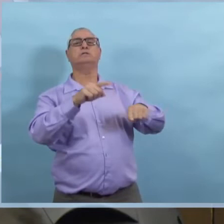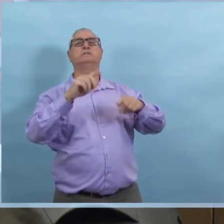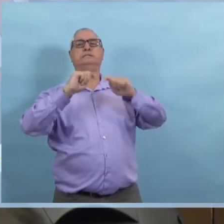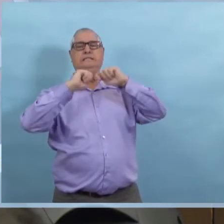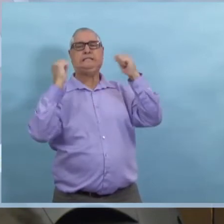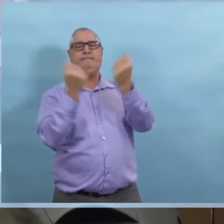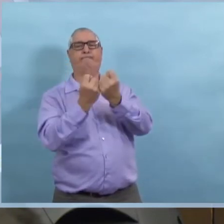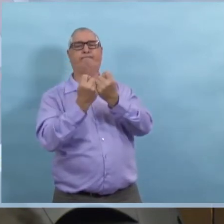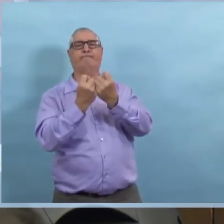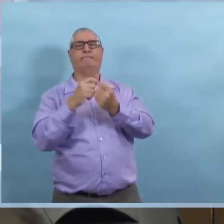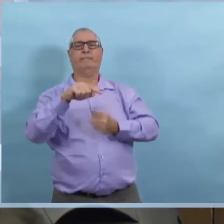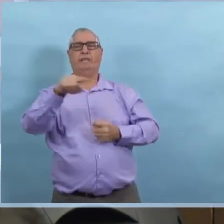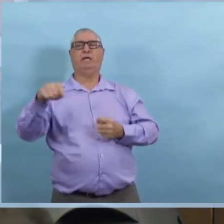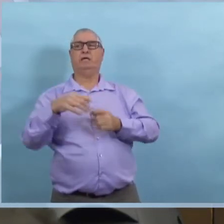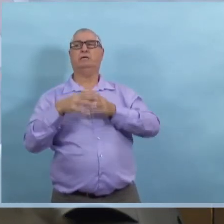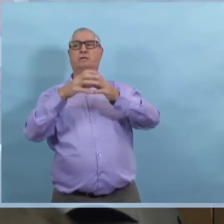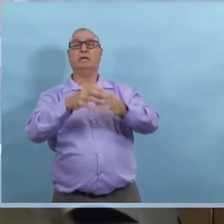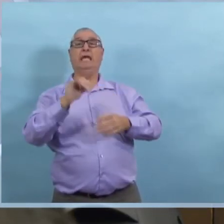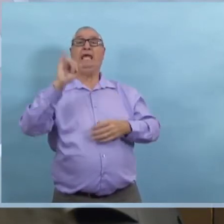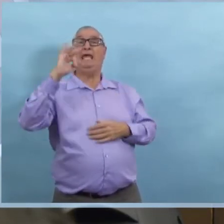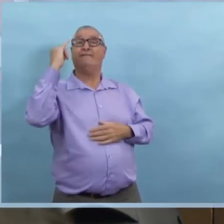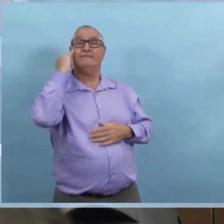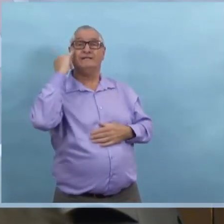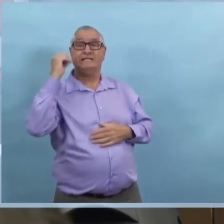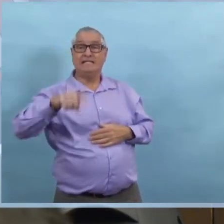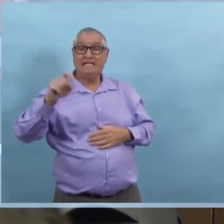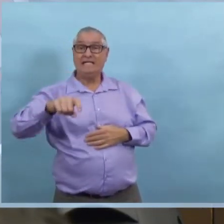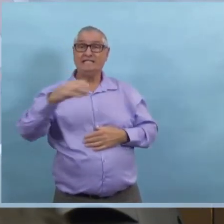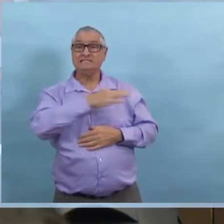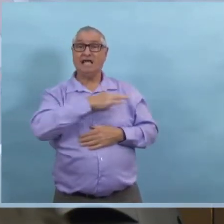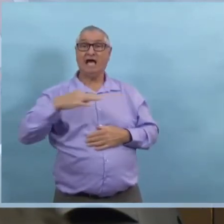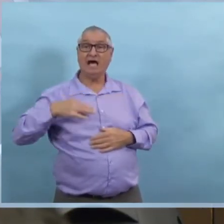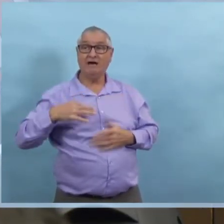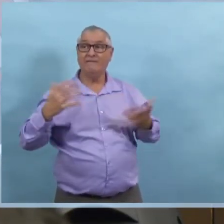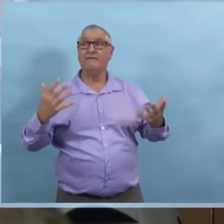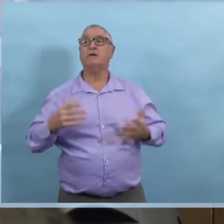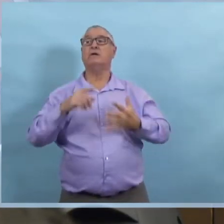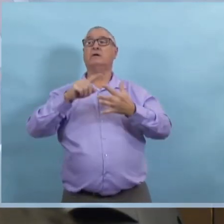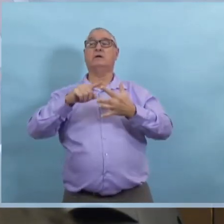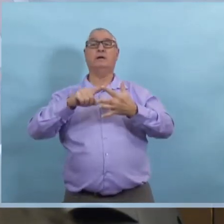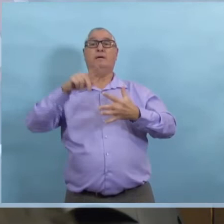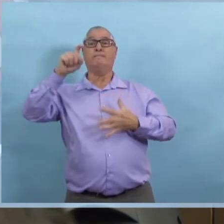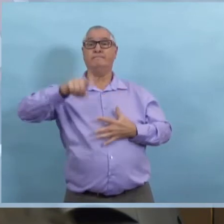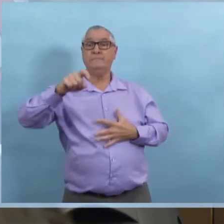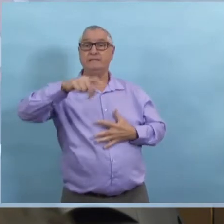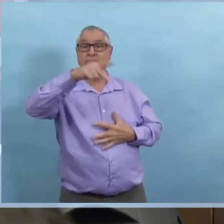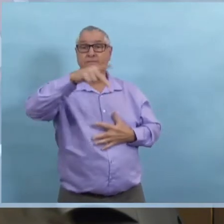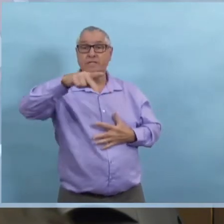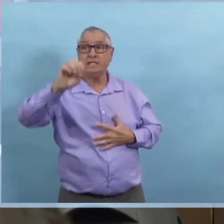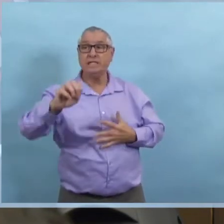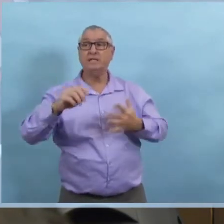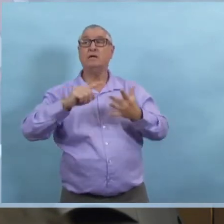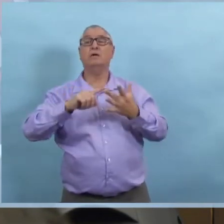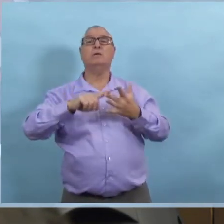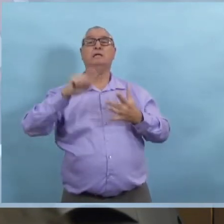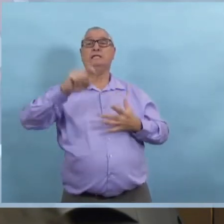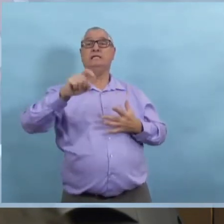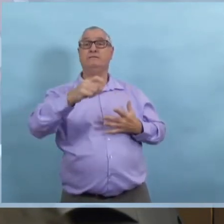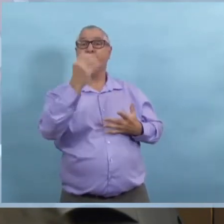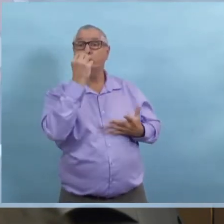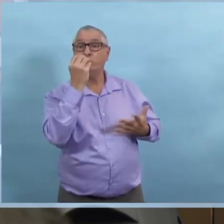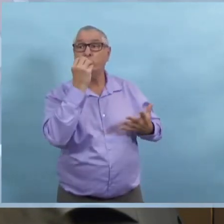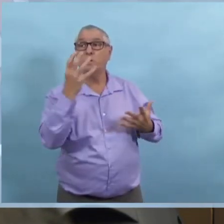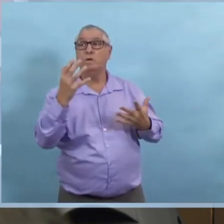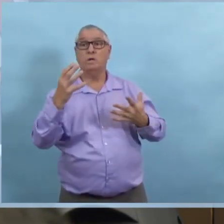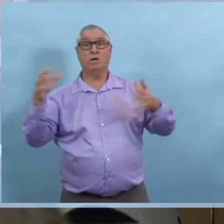'est une... Ça permet de travailler avec l'exploitant pour donner des ressources supplémentaires, comme par exemple de l'équipe de protection,